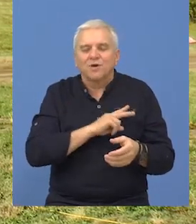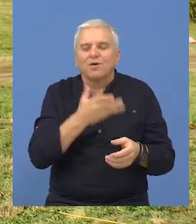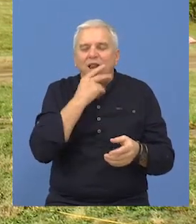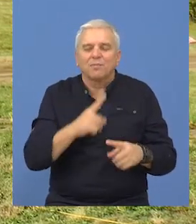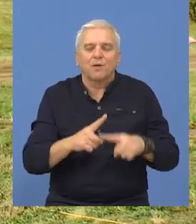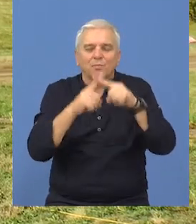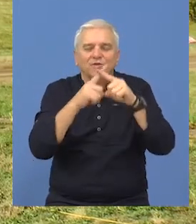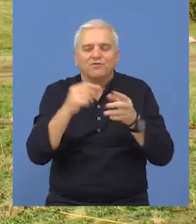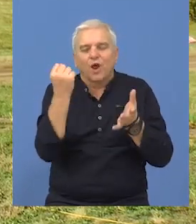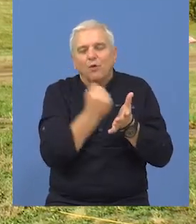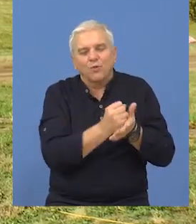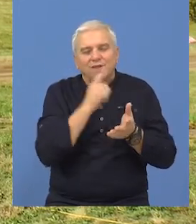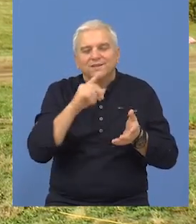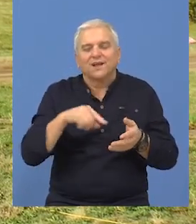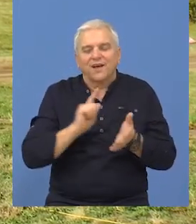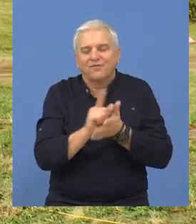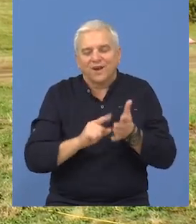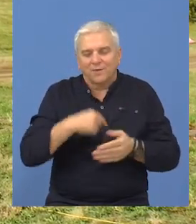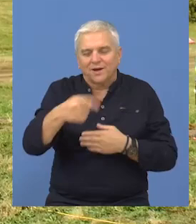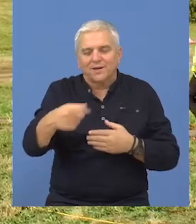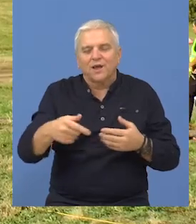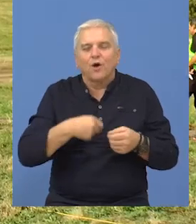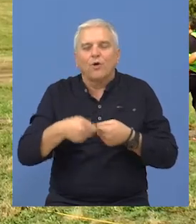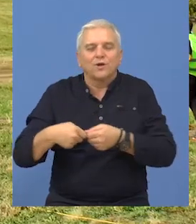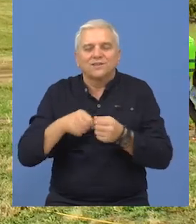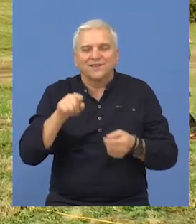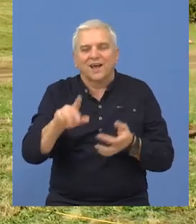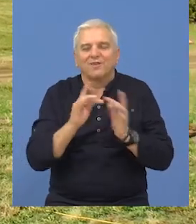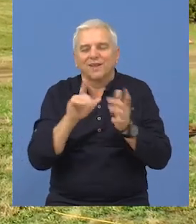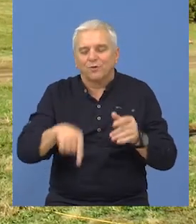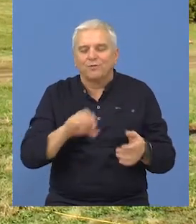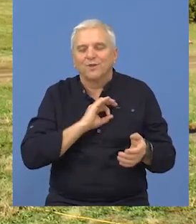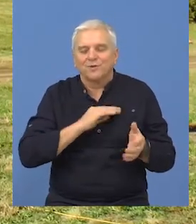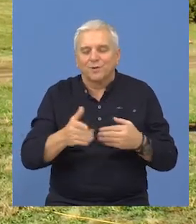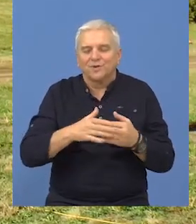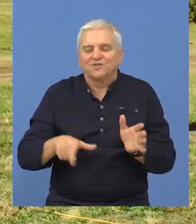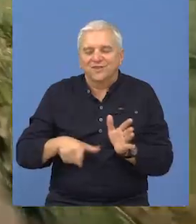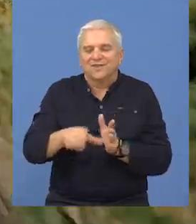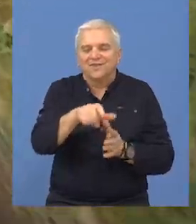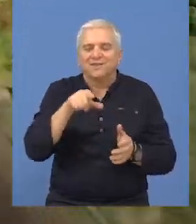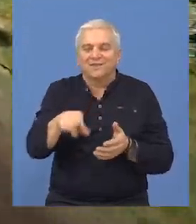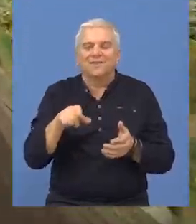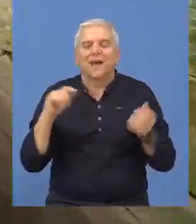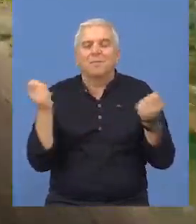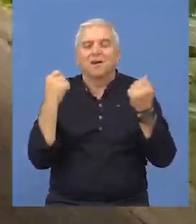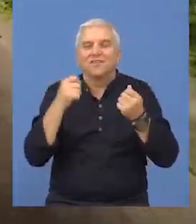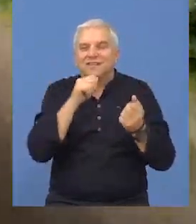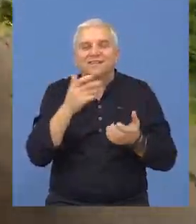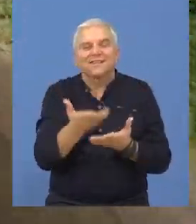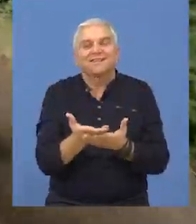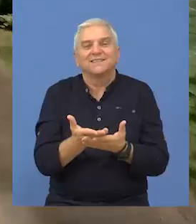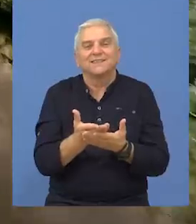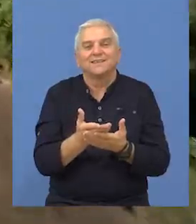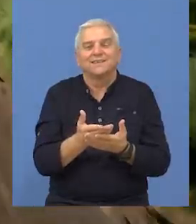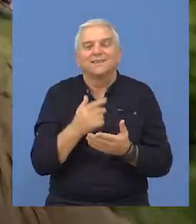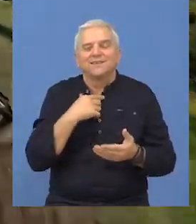jedne pozitivne utiske i da ćemo i u narednom periodu organizovati ovakve trke ovde u Bečeju u Pratisi. Ovakva jedna manifestacija